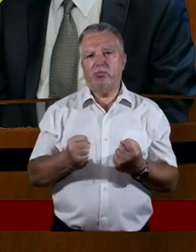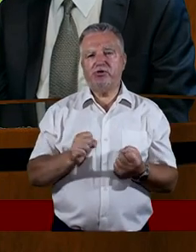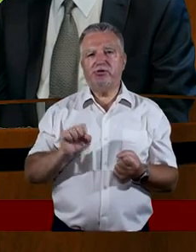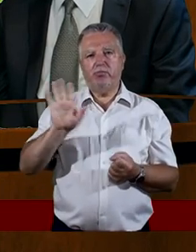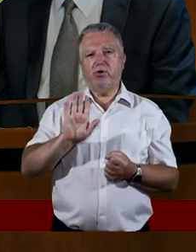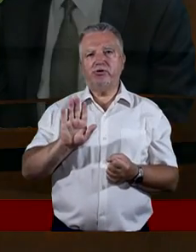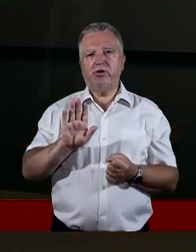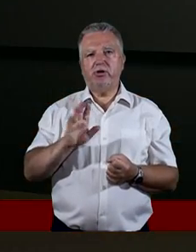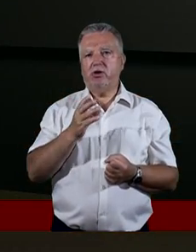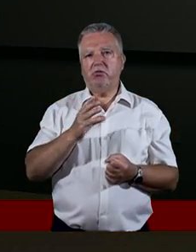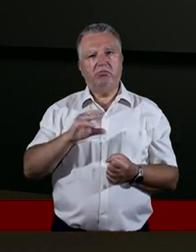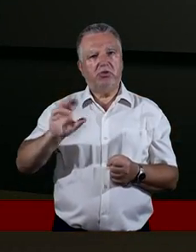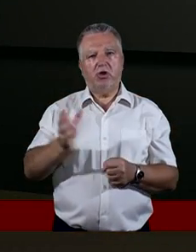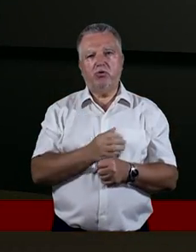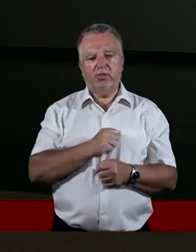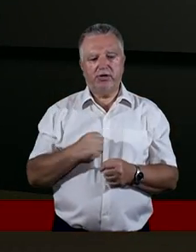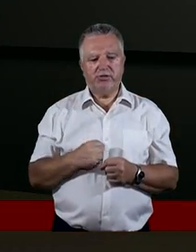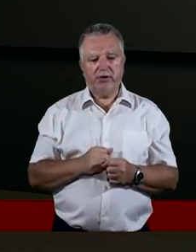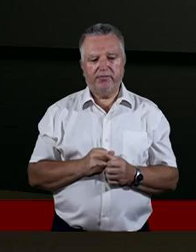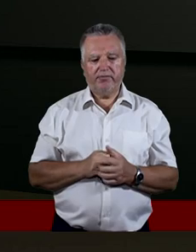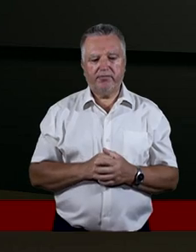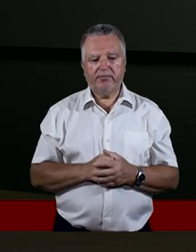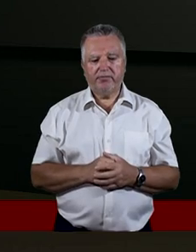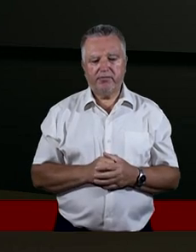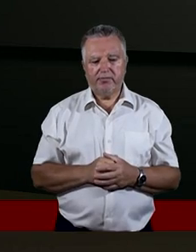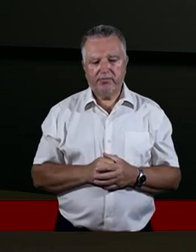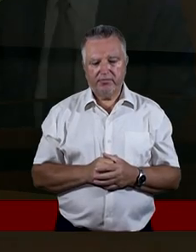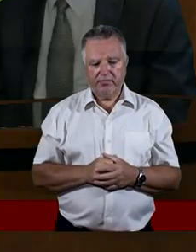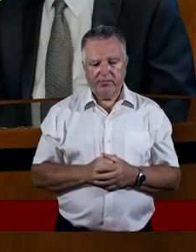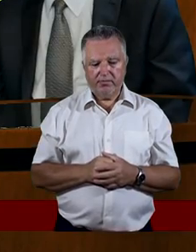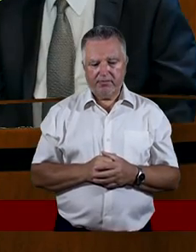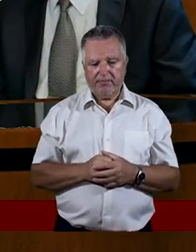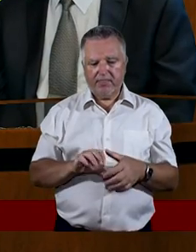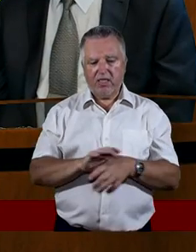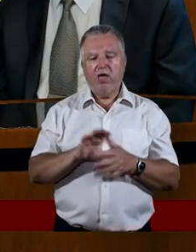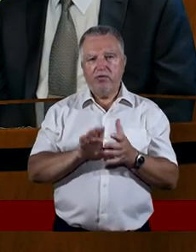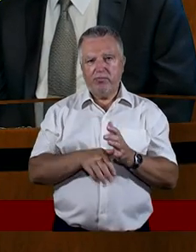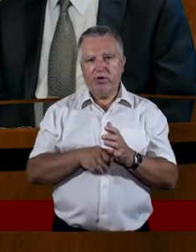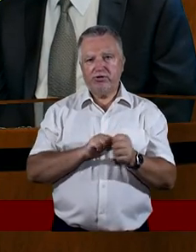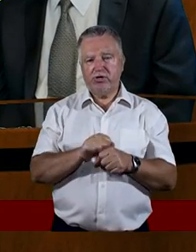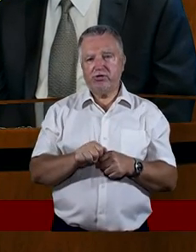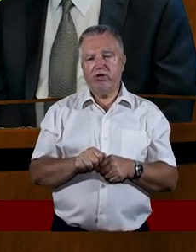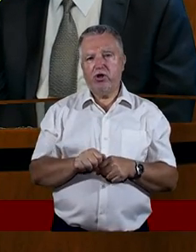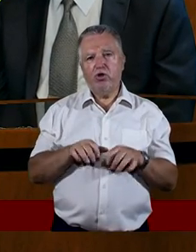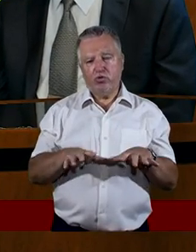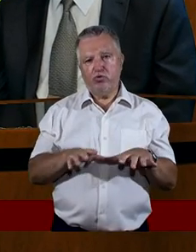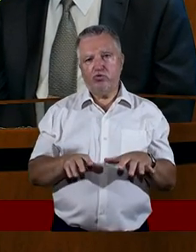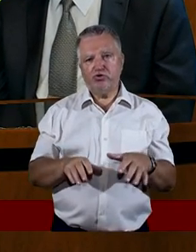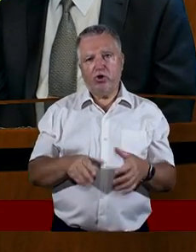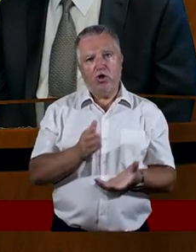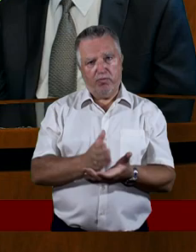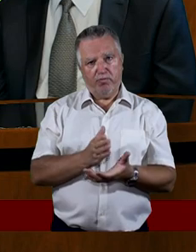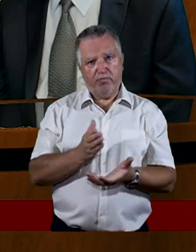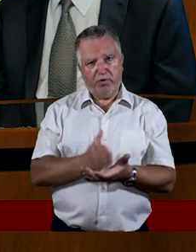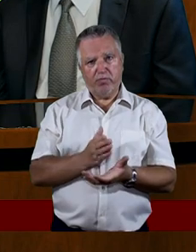tego świata, ale nie żyjmy według modły tego świata. W mieście jest dużo udogodnień, ale